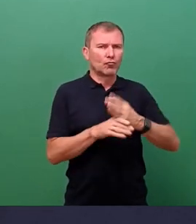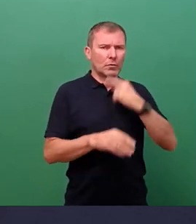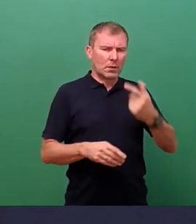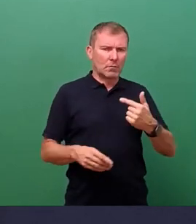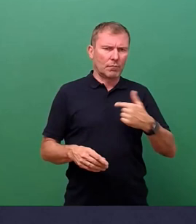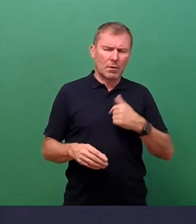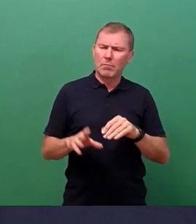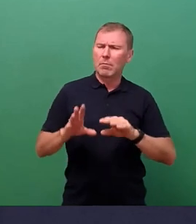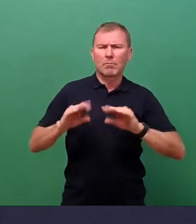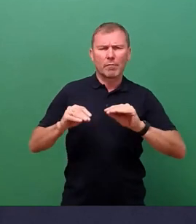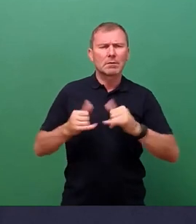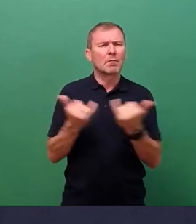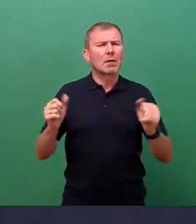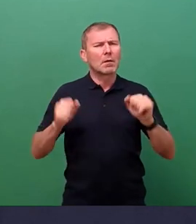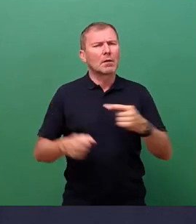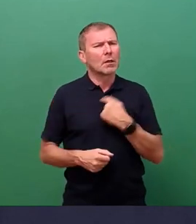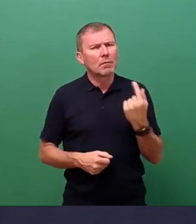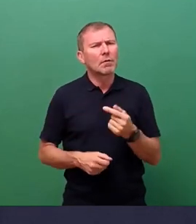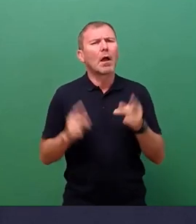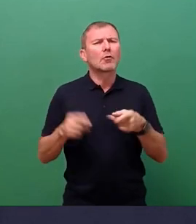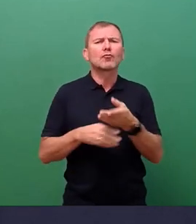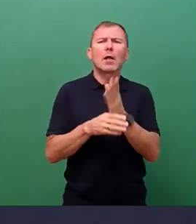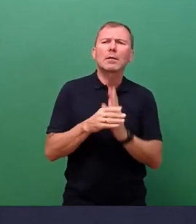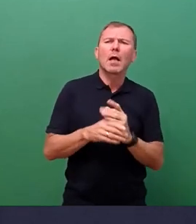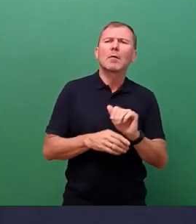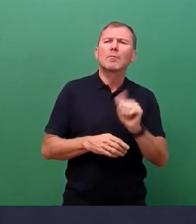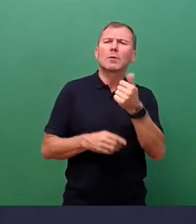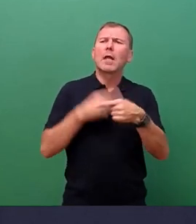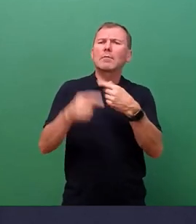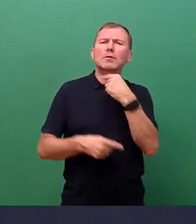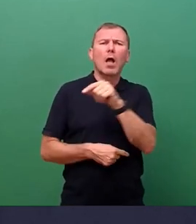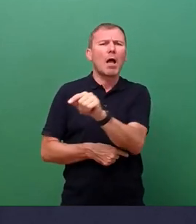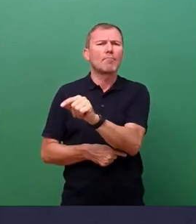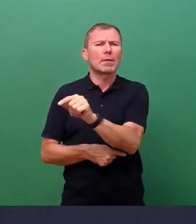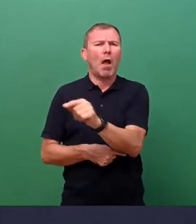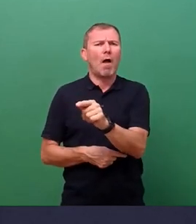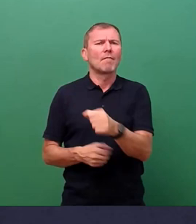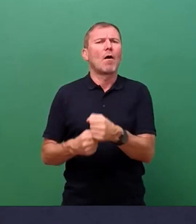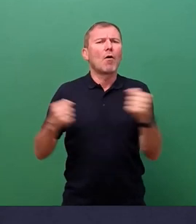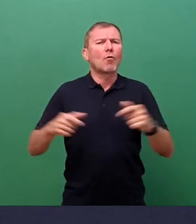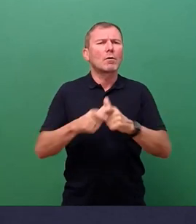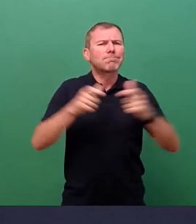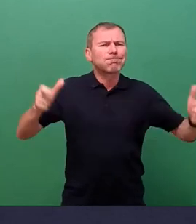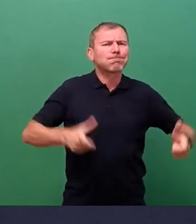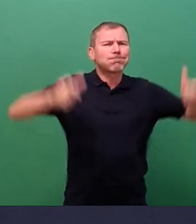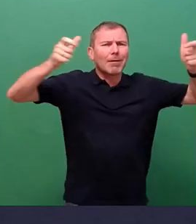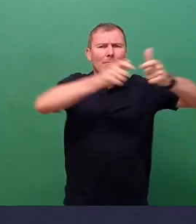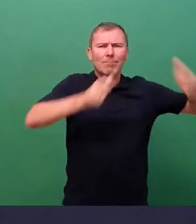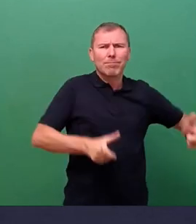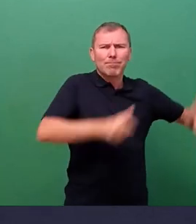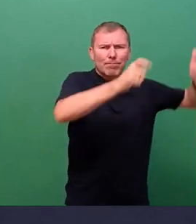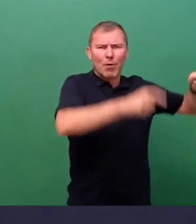wie können wir die Stadtteile mit besonderem Entwicklungsbedarf, auch da, wo sehr große Wohnungsanteile der